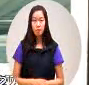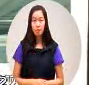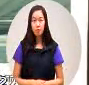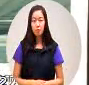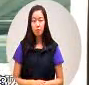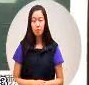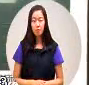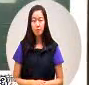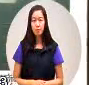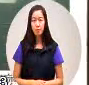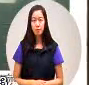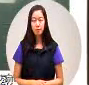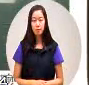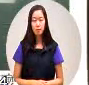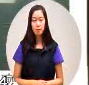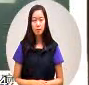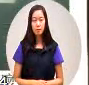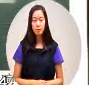你看一下哦